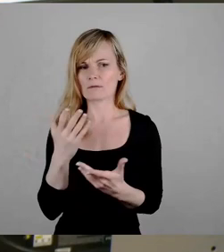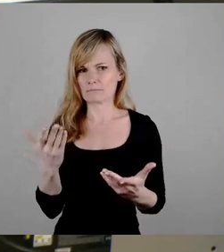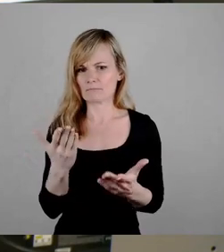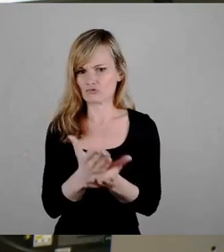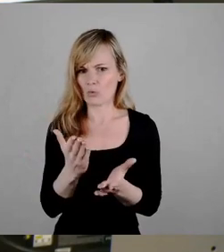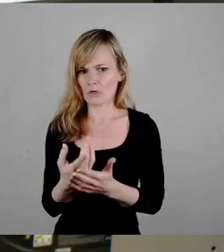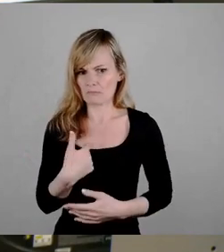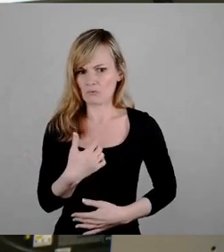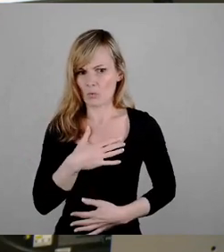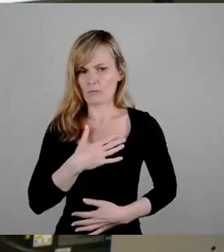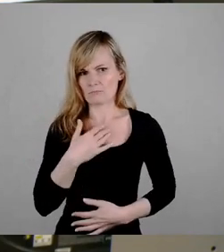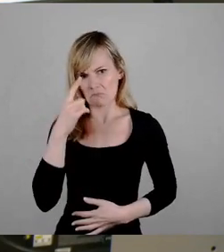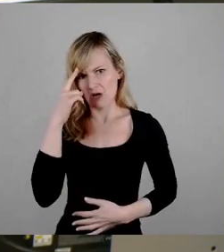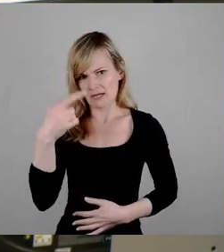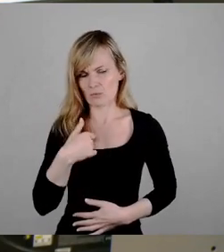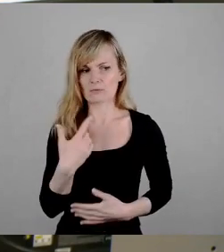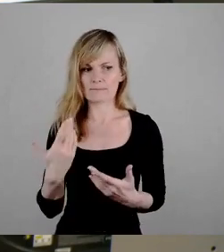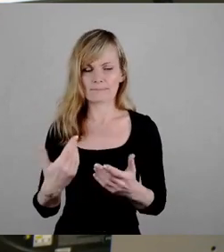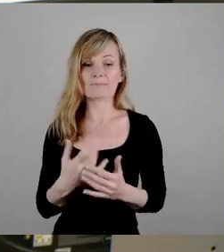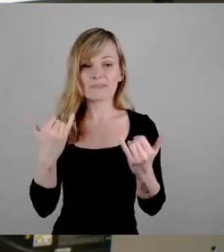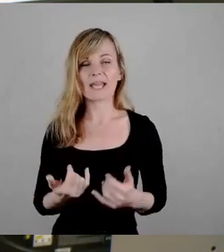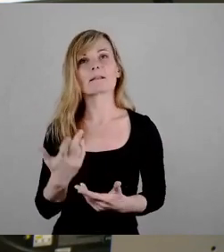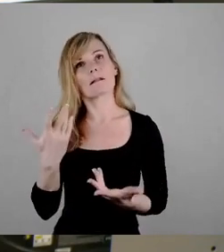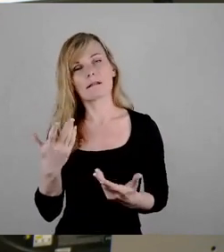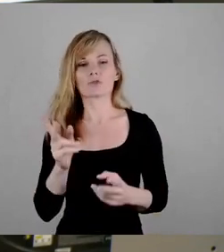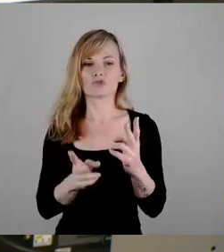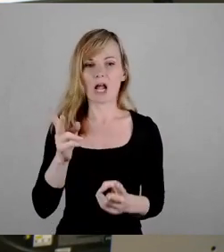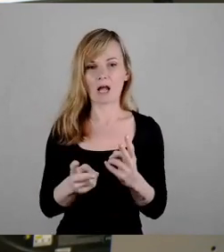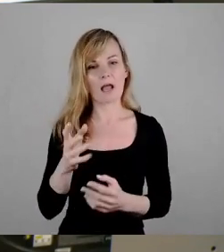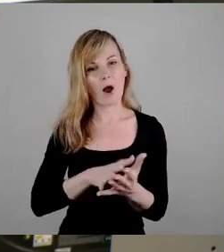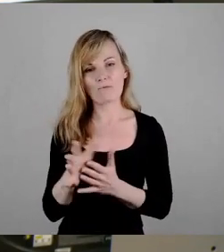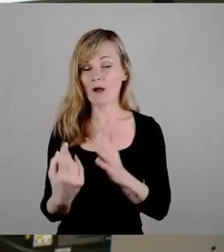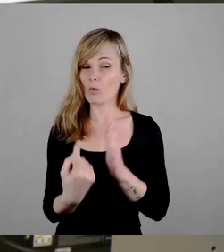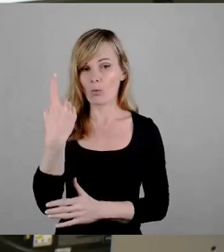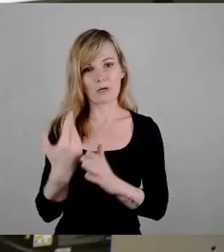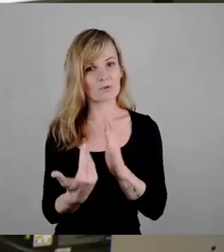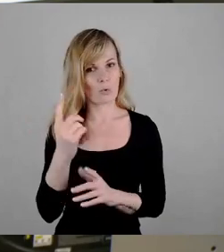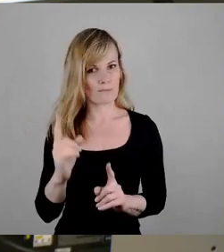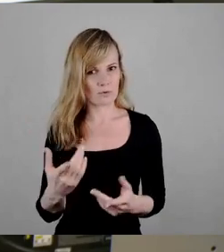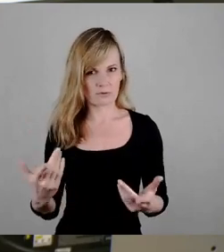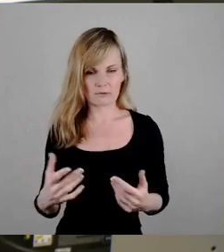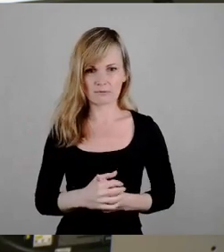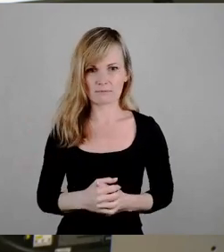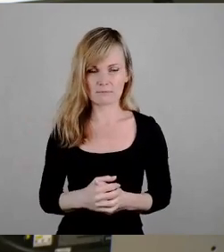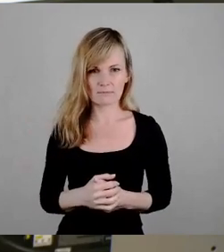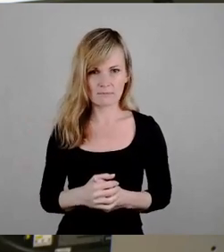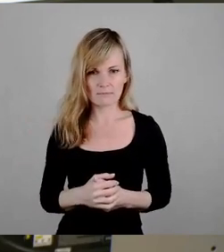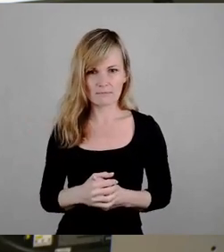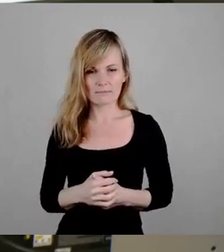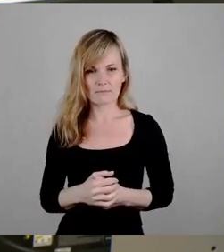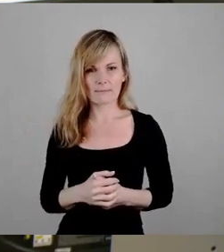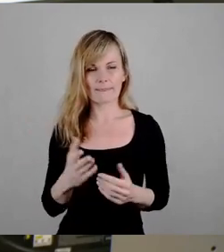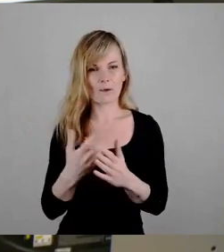Jetzt ist es schade, dass mit einem Riesenaufwand was Neues her musste. Also es wurde ein Kompromissvorschlag